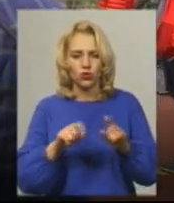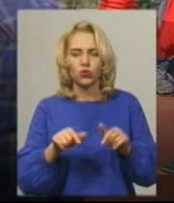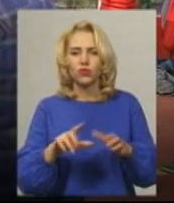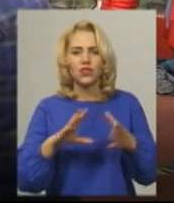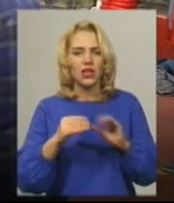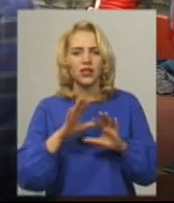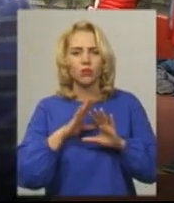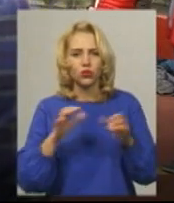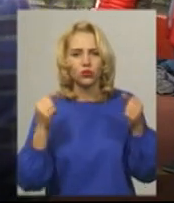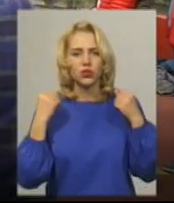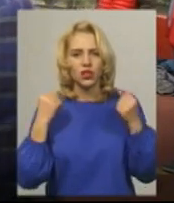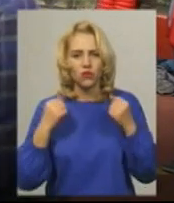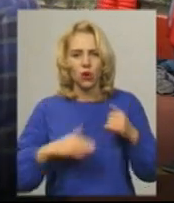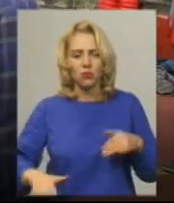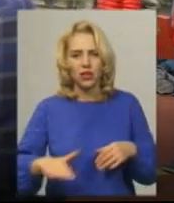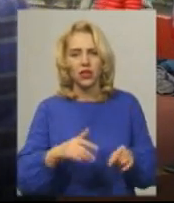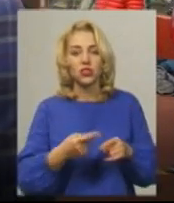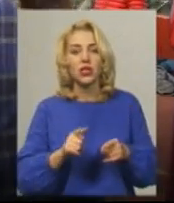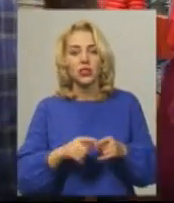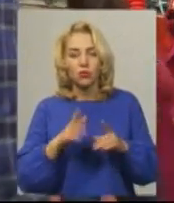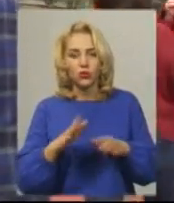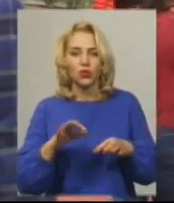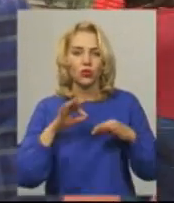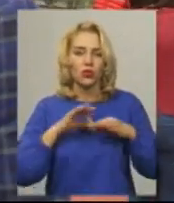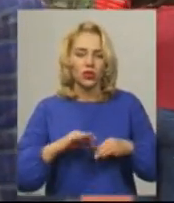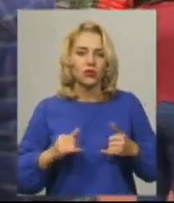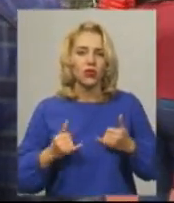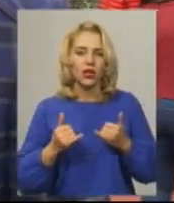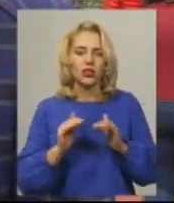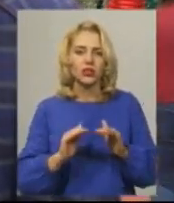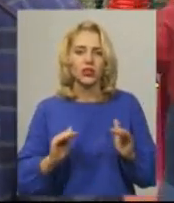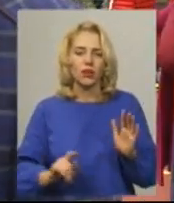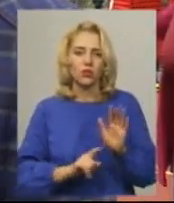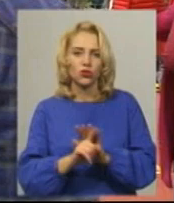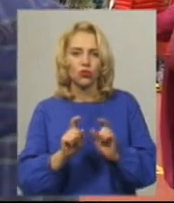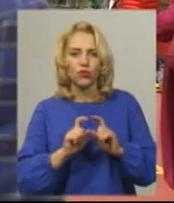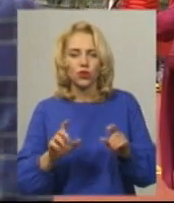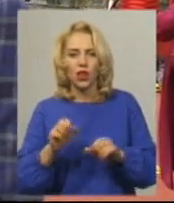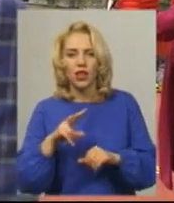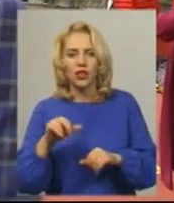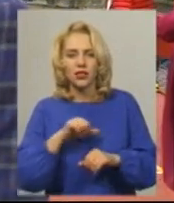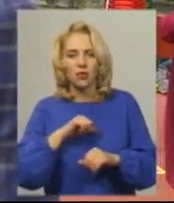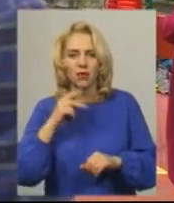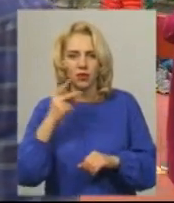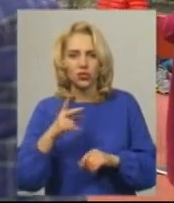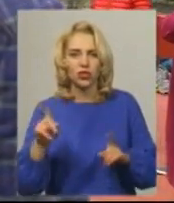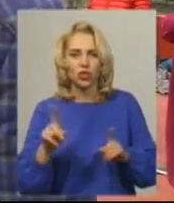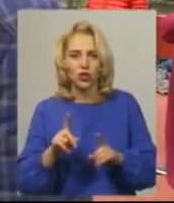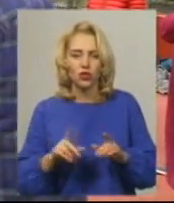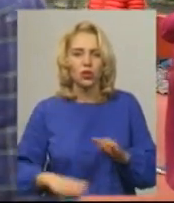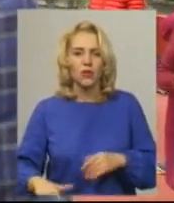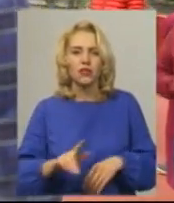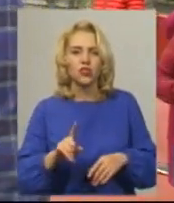спортивного. Звичайно, це досить буде корисно для дітей початкової школи, але ви самі бачите, що майданчик, він такий